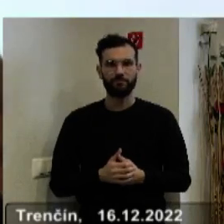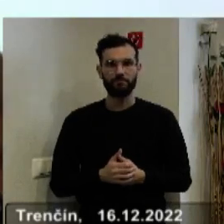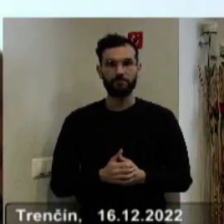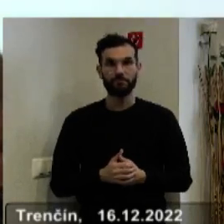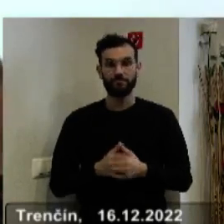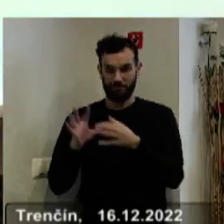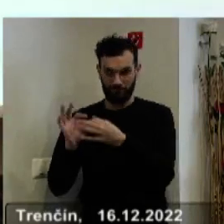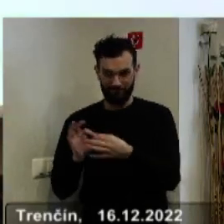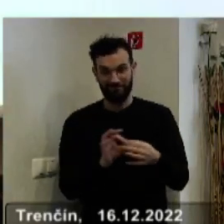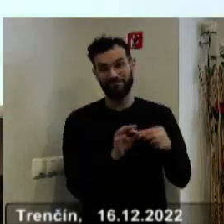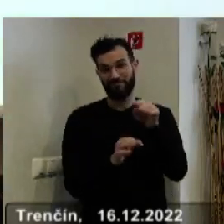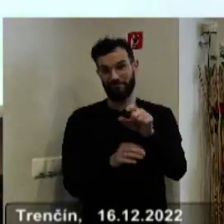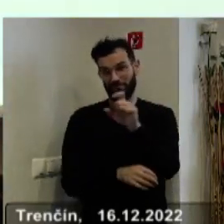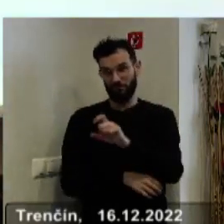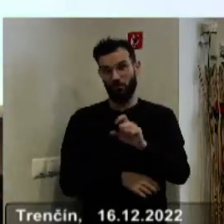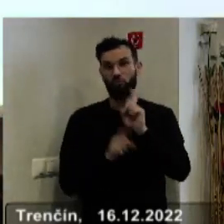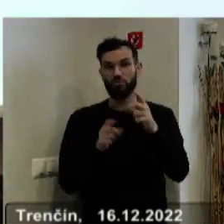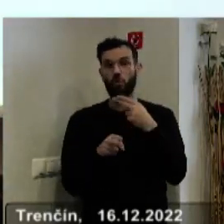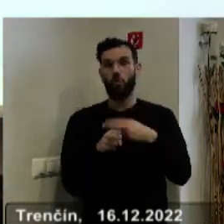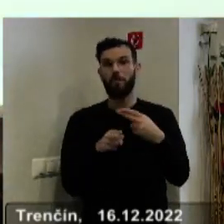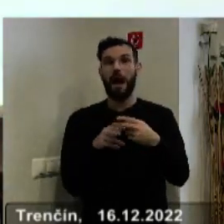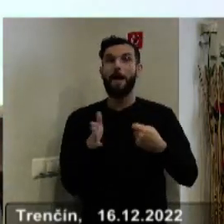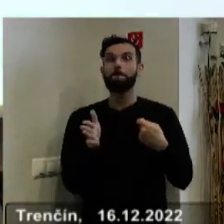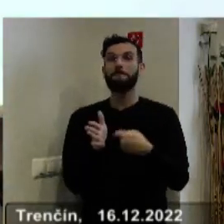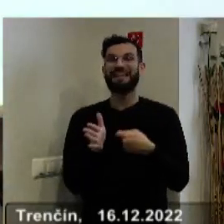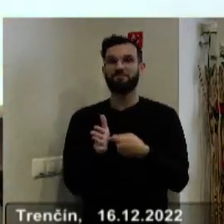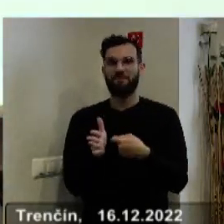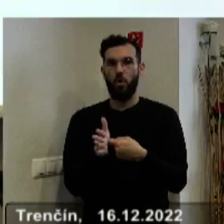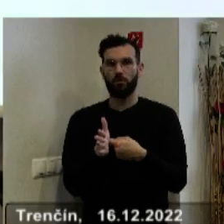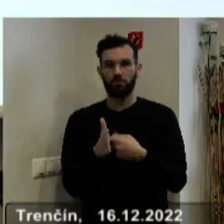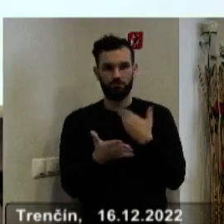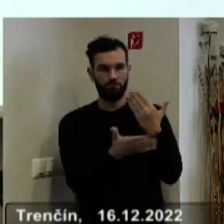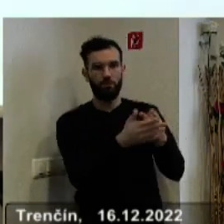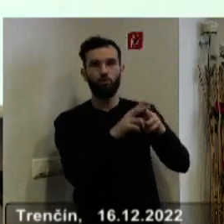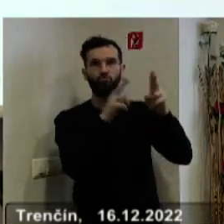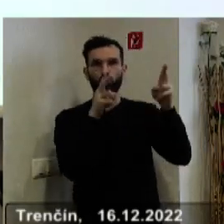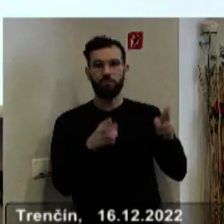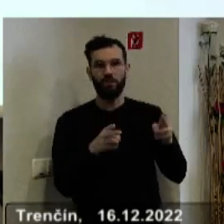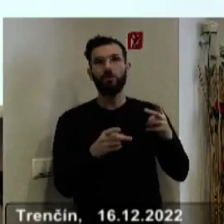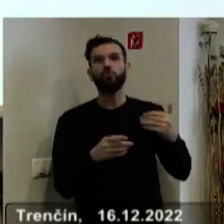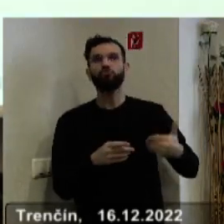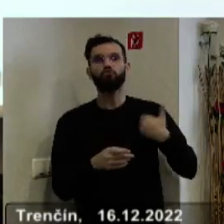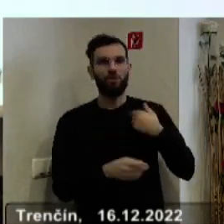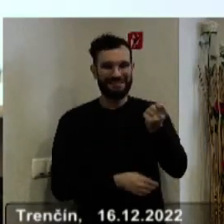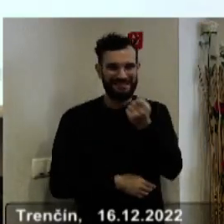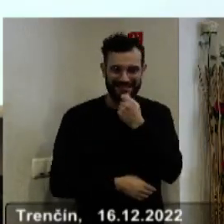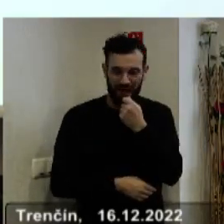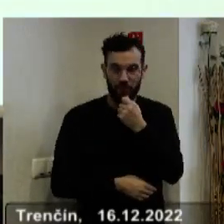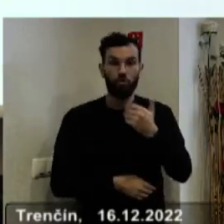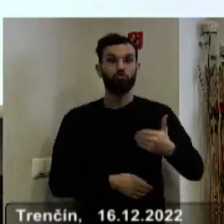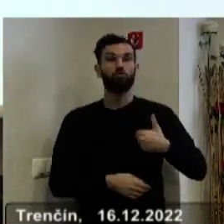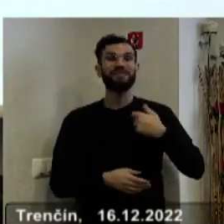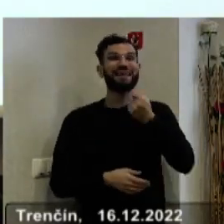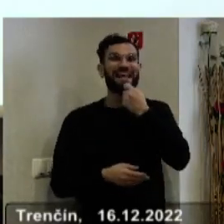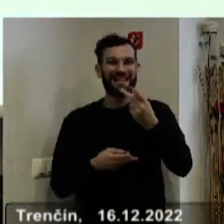Nadvieznosti na túto skutočnosť je potrebné upraviť výšku príspevkov poskytnutých subjektom, teda zariadeniam školského strahovania, školským